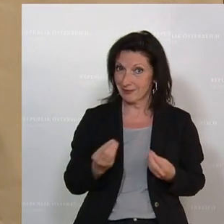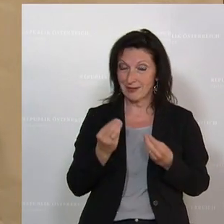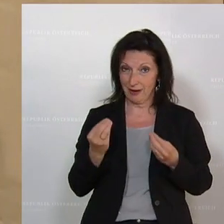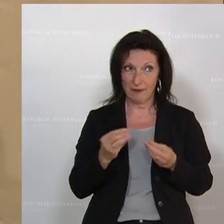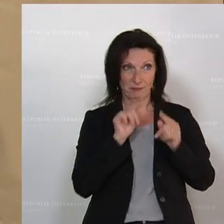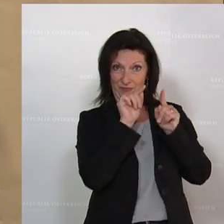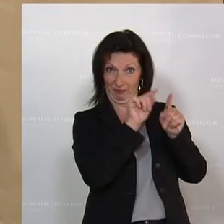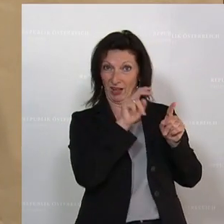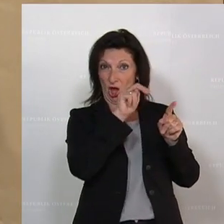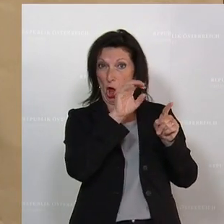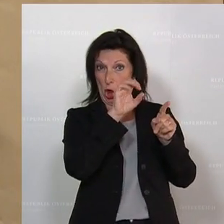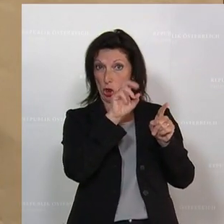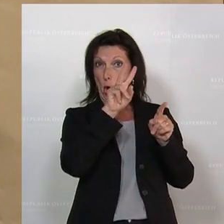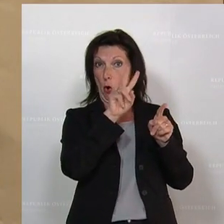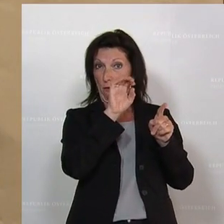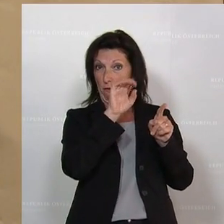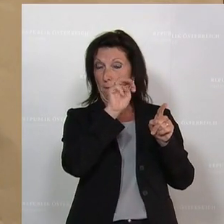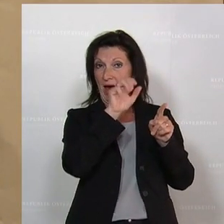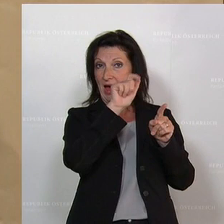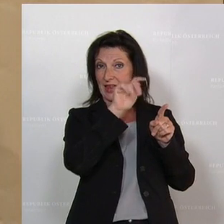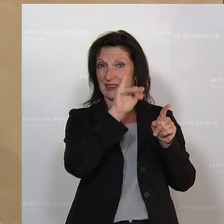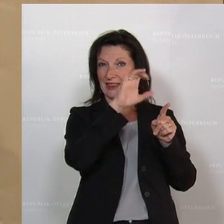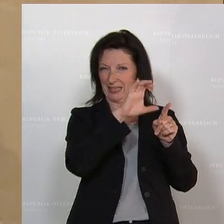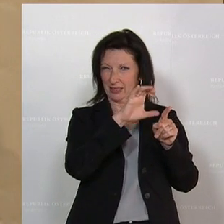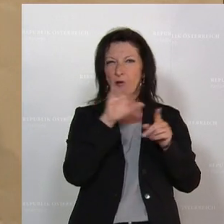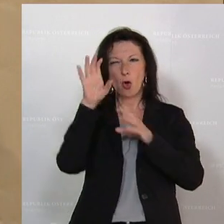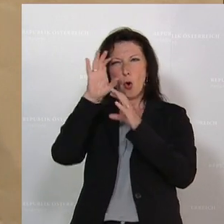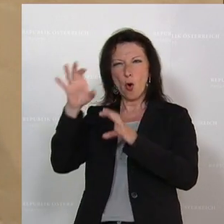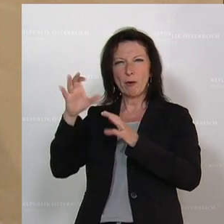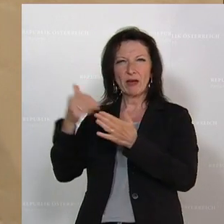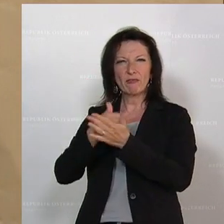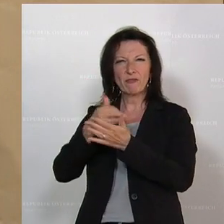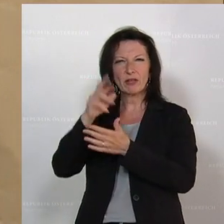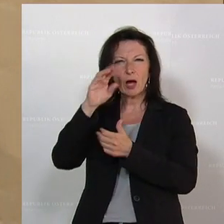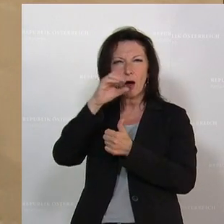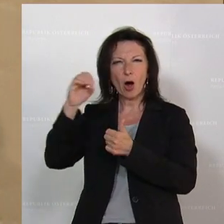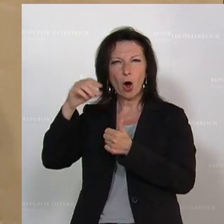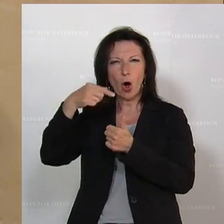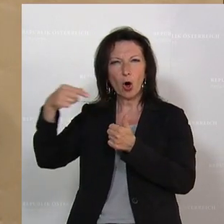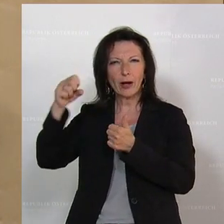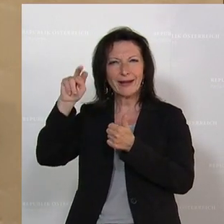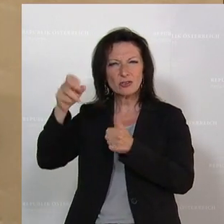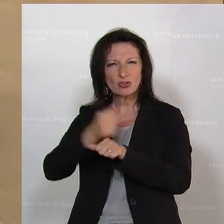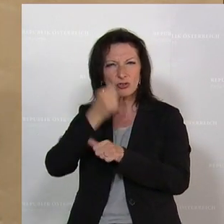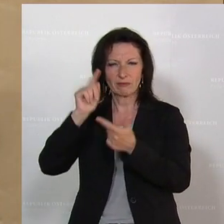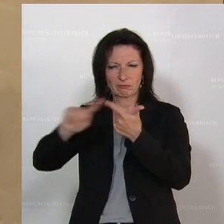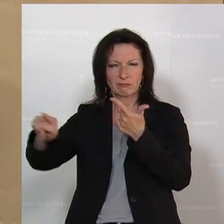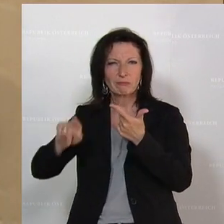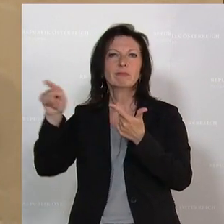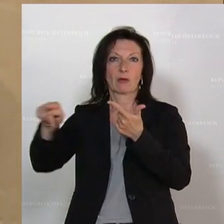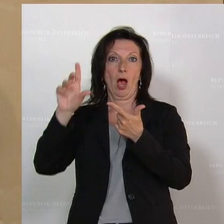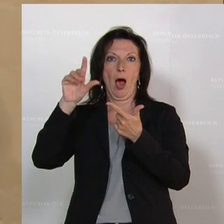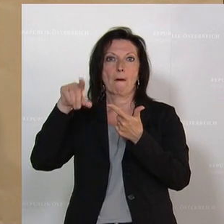Novomatic im Gegenzug die ÖVP-Vertreter, Rottensteiner, Pröll und ihre Stellvertreterin, Herr